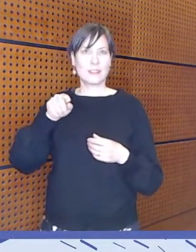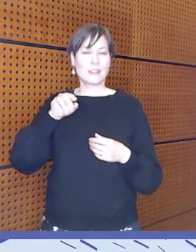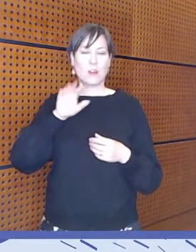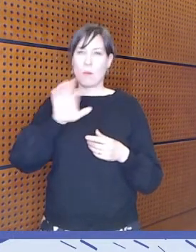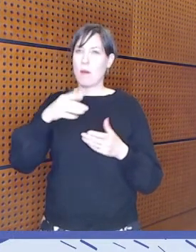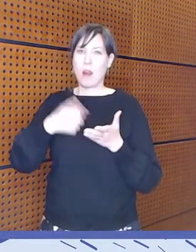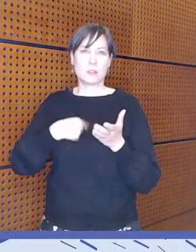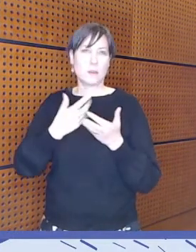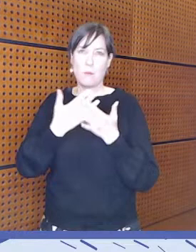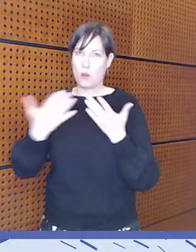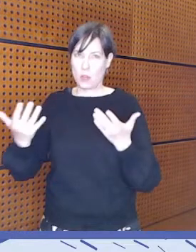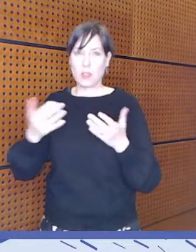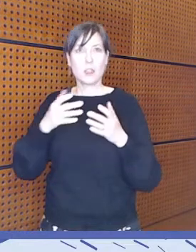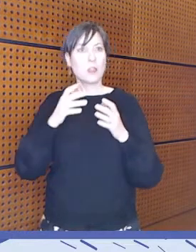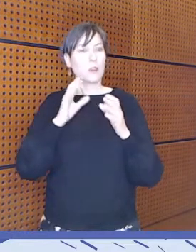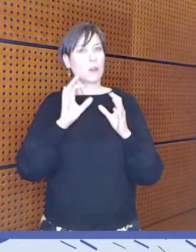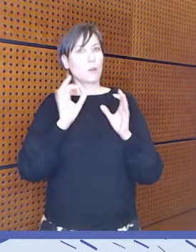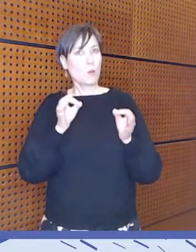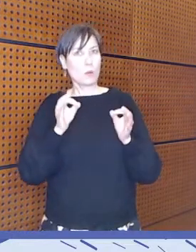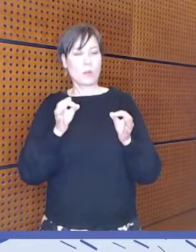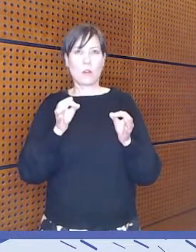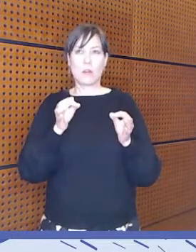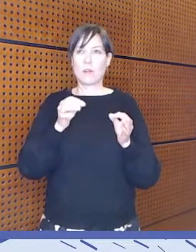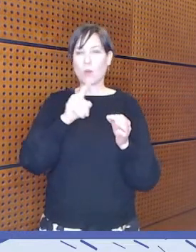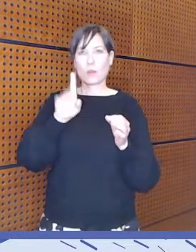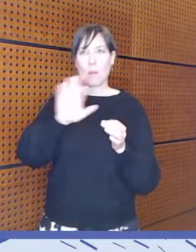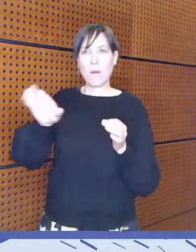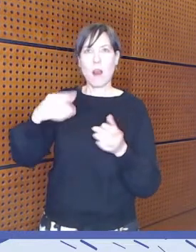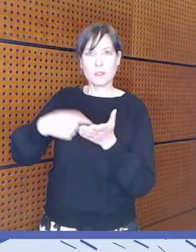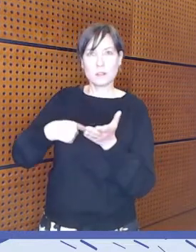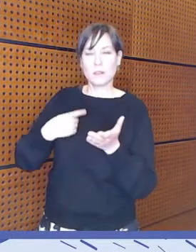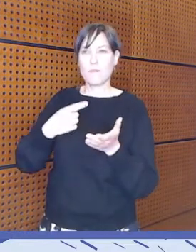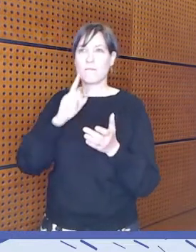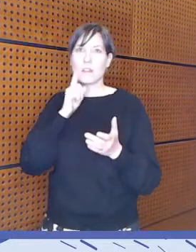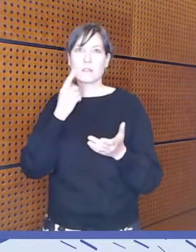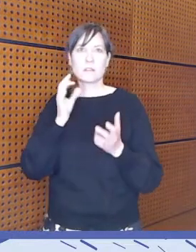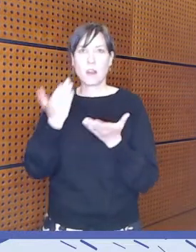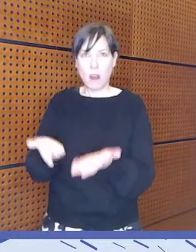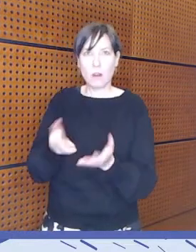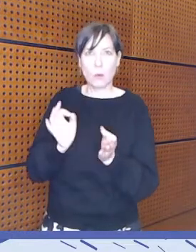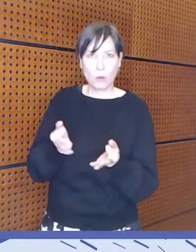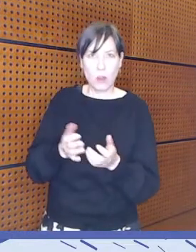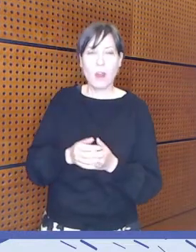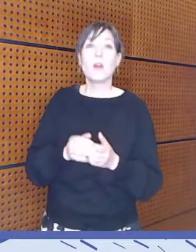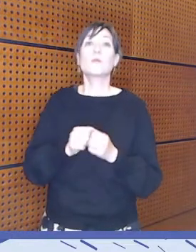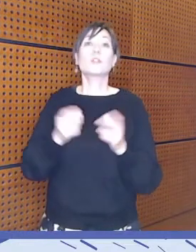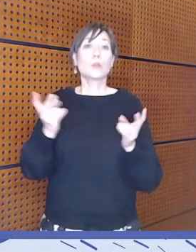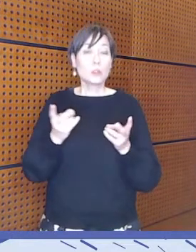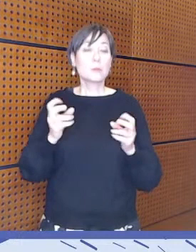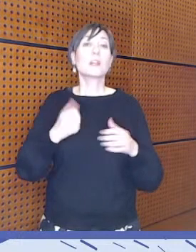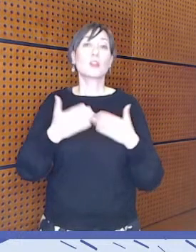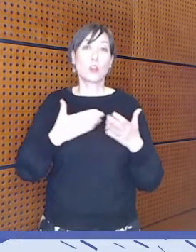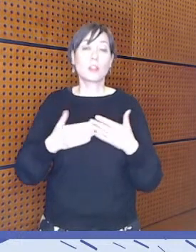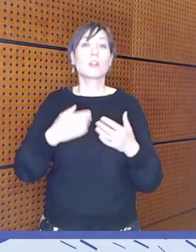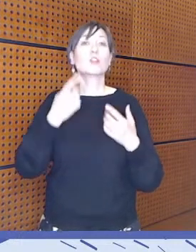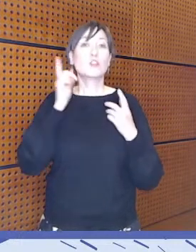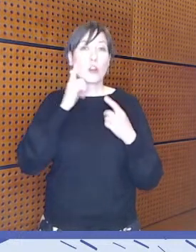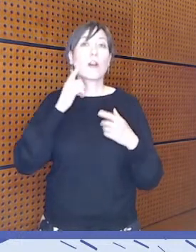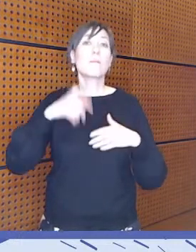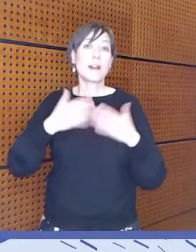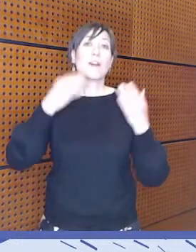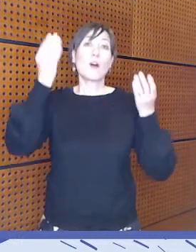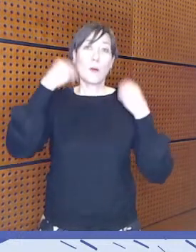moninaiset ja heidän tarpeensa ja miten vastata niihin. Mutta silti meidän täytyy tehdä työtä sen eteen. Ja joka päivä me opitaan sitä